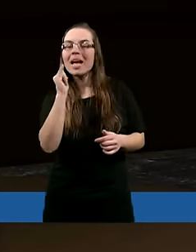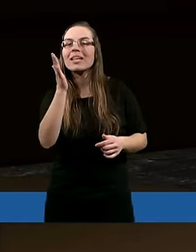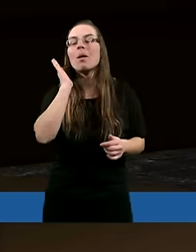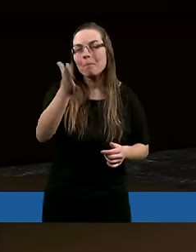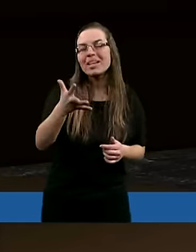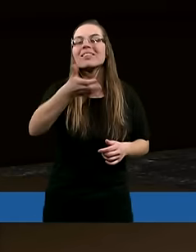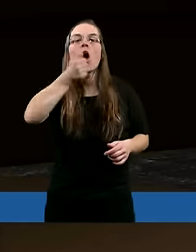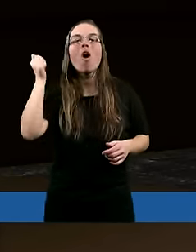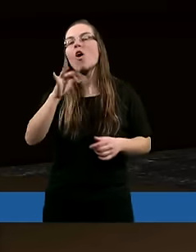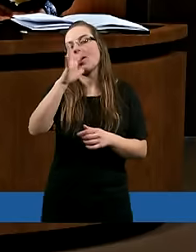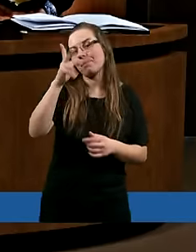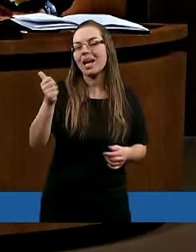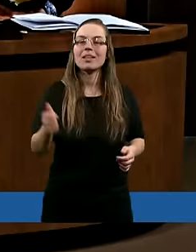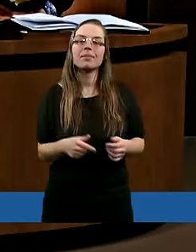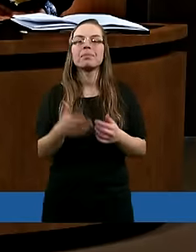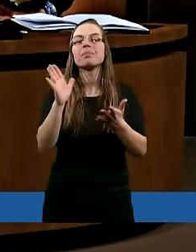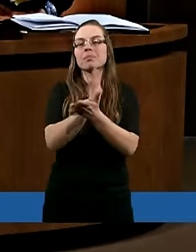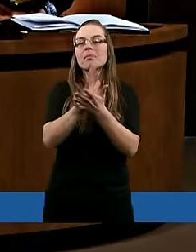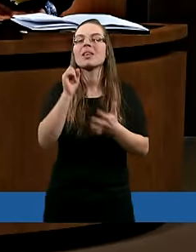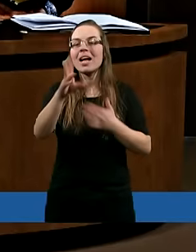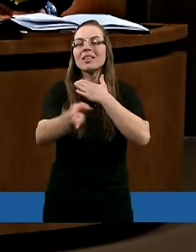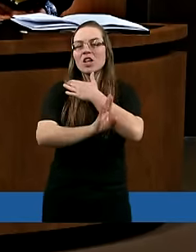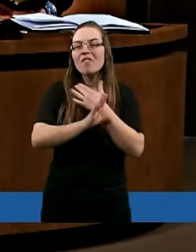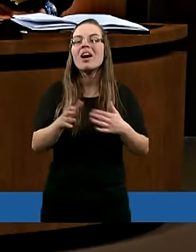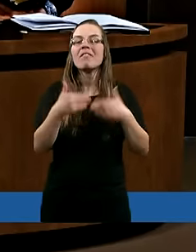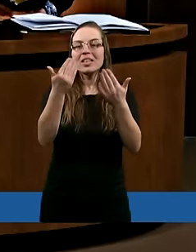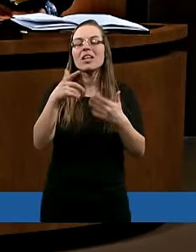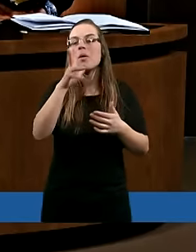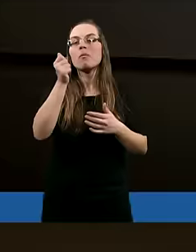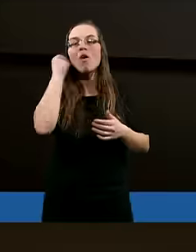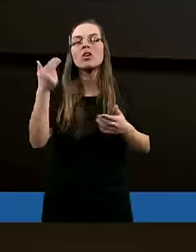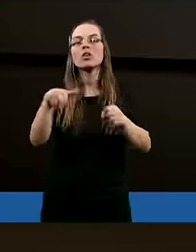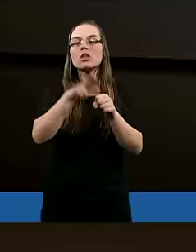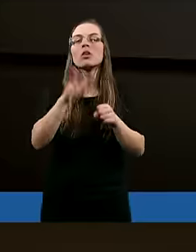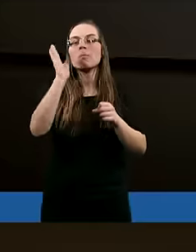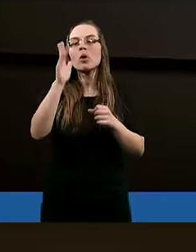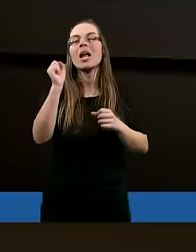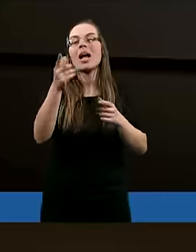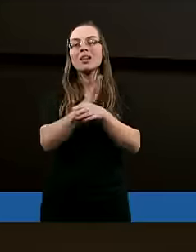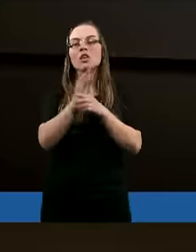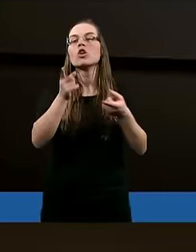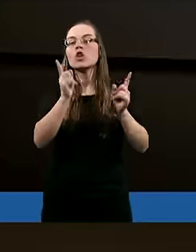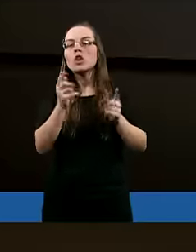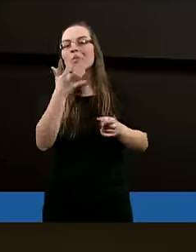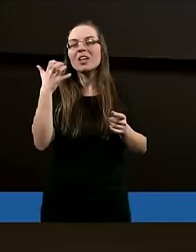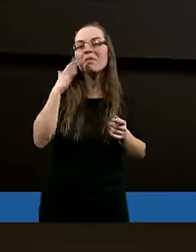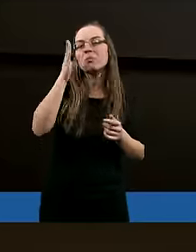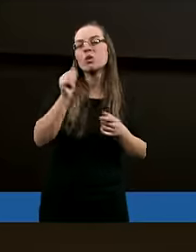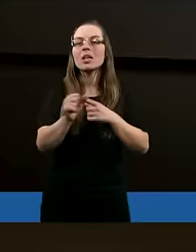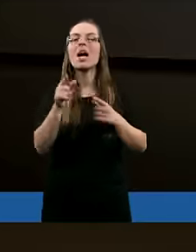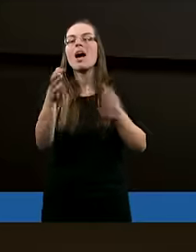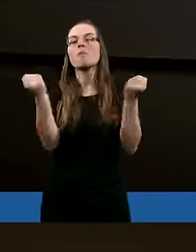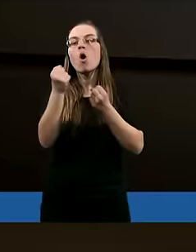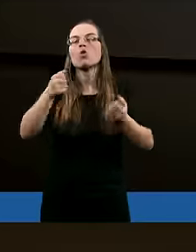ono wyda piękne owoce. Niektóre takie drzewa wydadzą co najwyżej owoce trochę później, a niektóre trochę szybciej, ale jeżeli będziemy